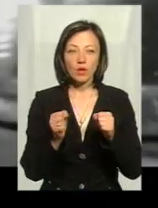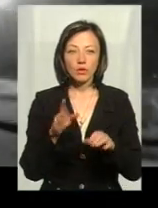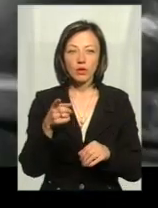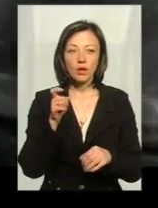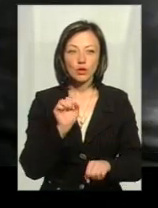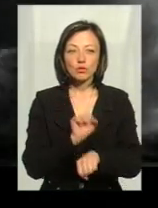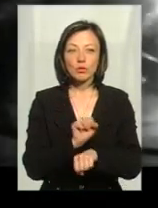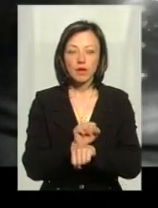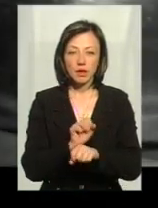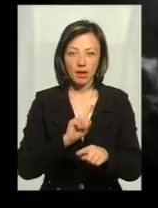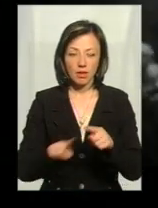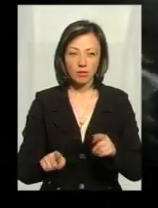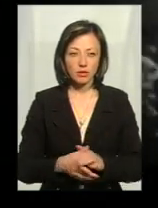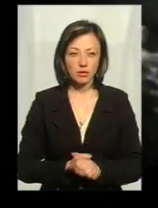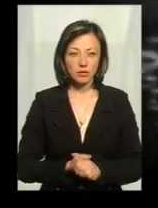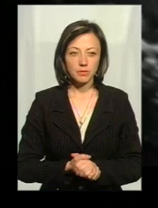зупиняємося!